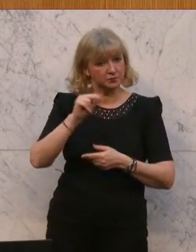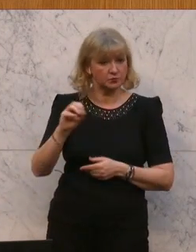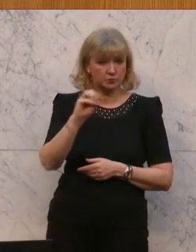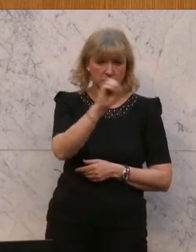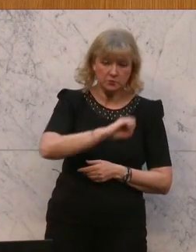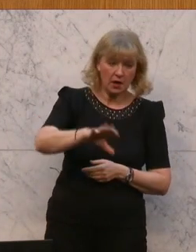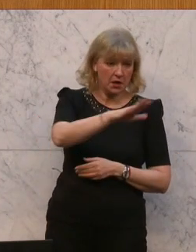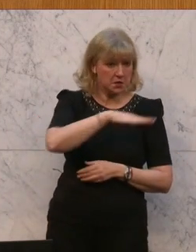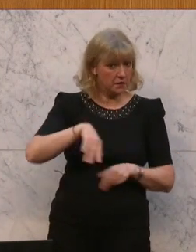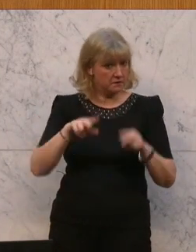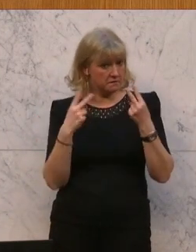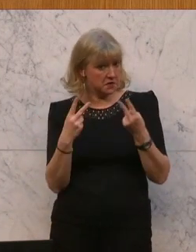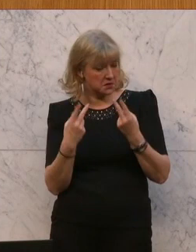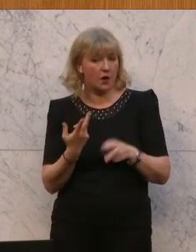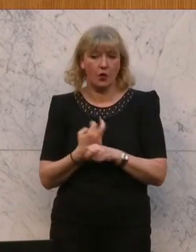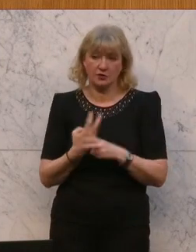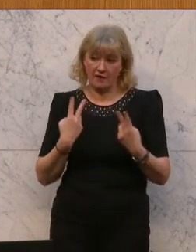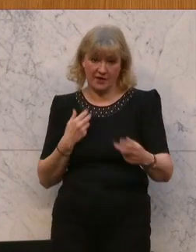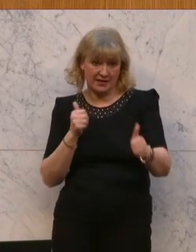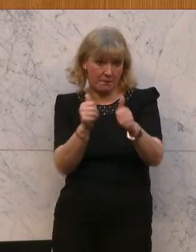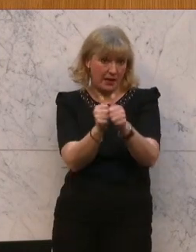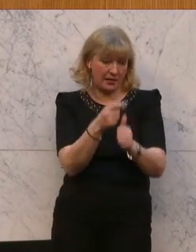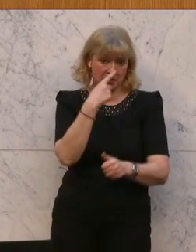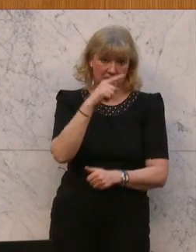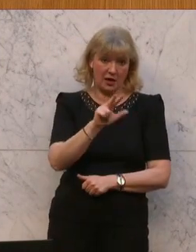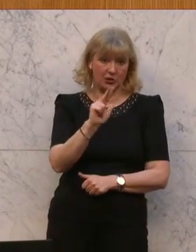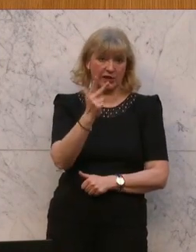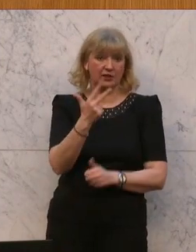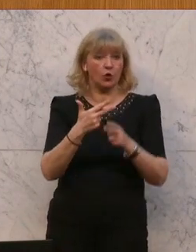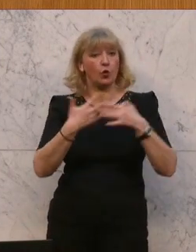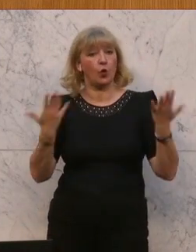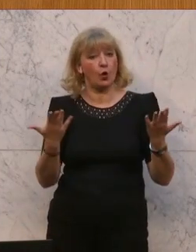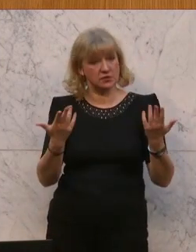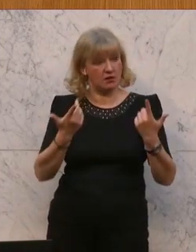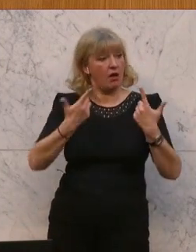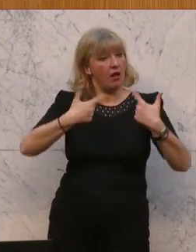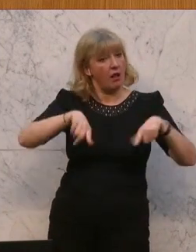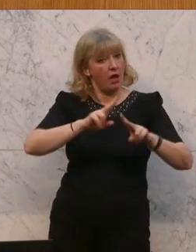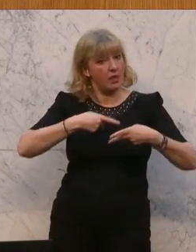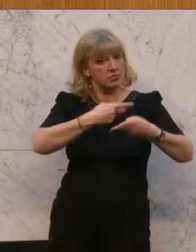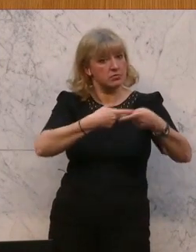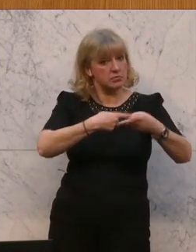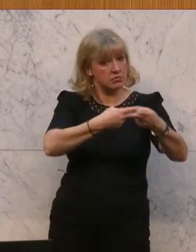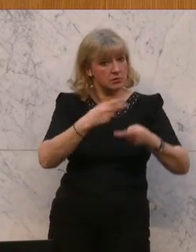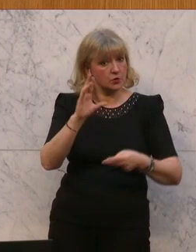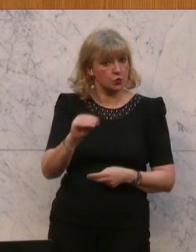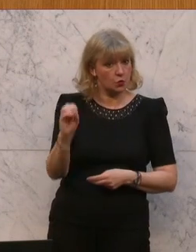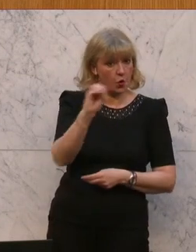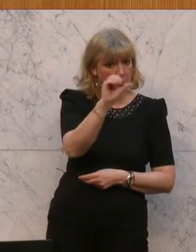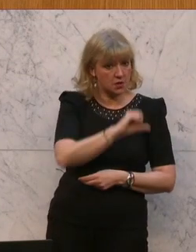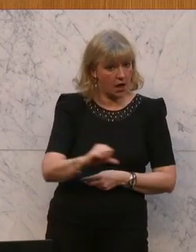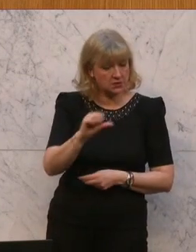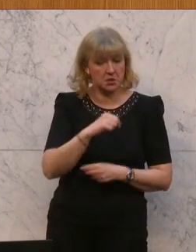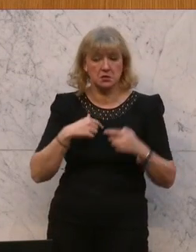Länder. Österreich ist ein wichtiger Partner. Thailand ist der drittgrößte Exportmarkt für Österreich in Südostasien. Und wir haben